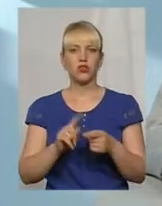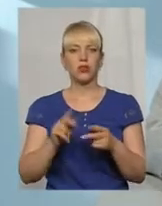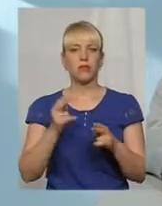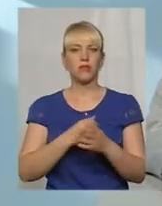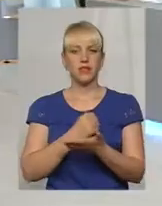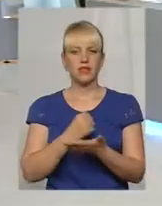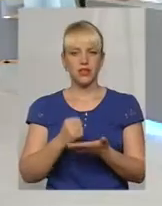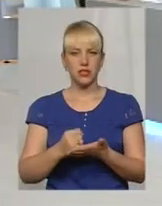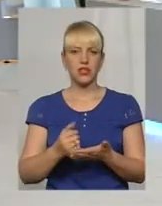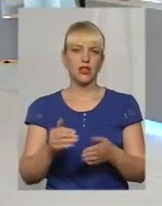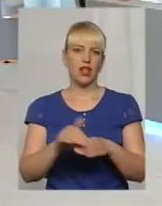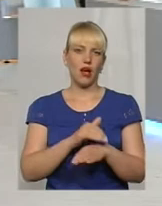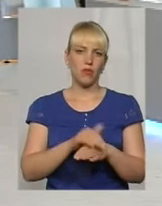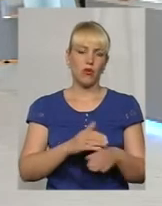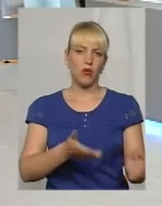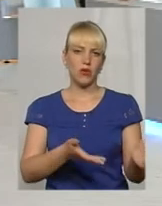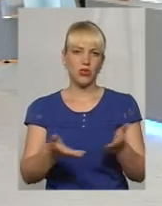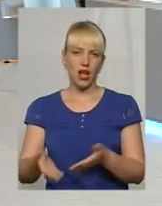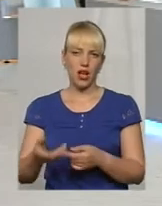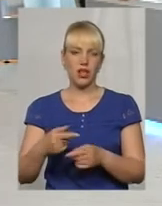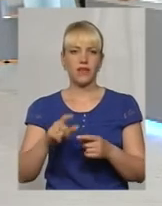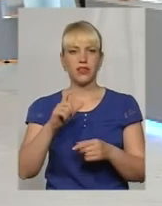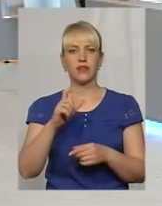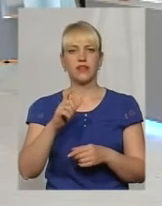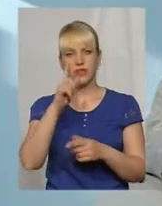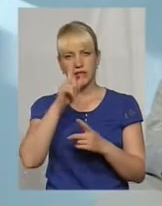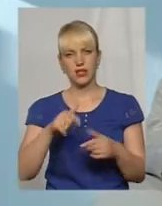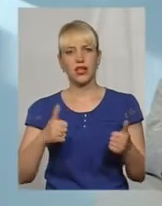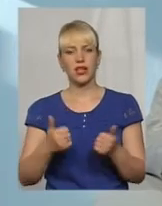добро пожалувати в наші країни Шенгенського соглашення ЕС.